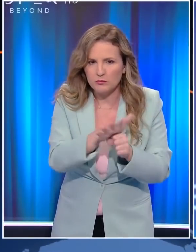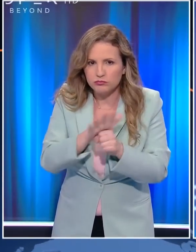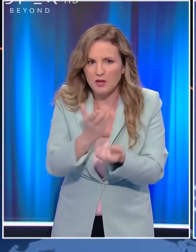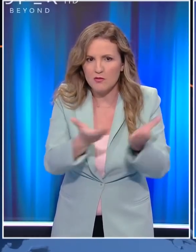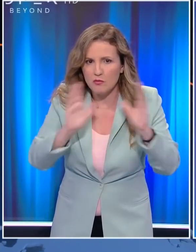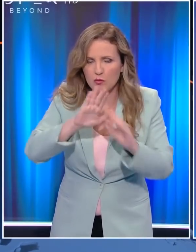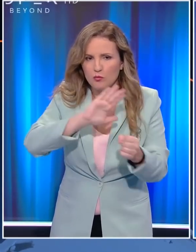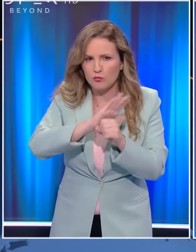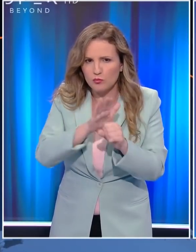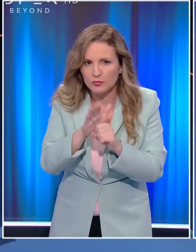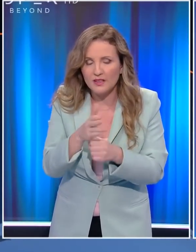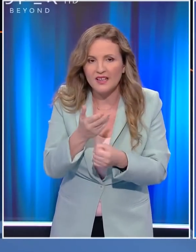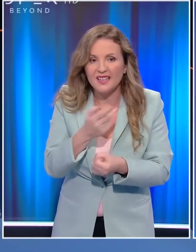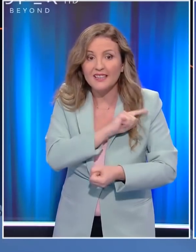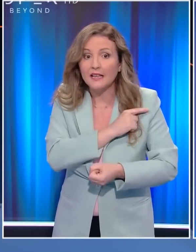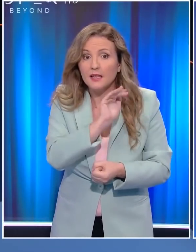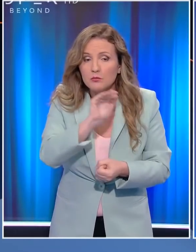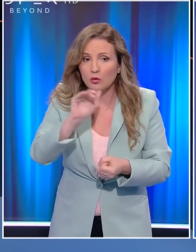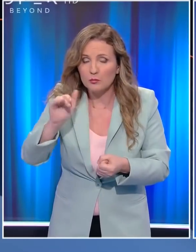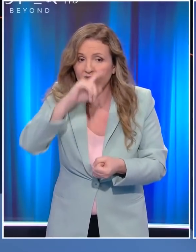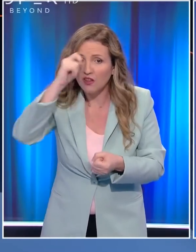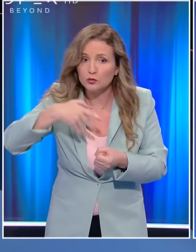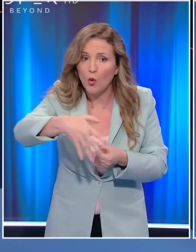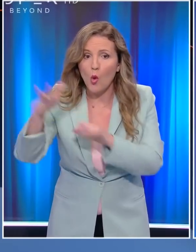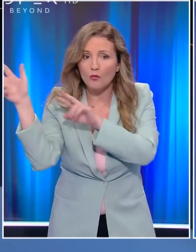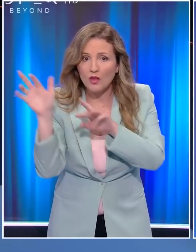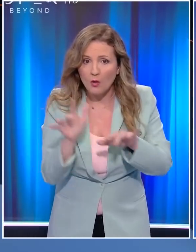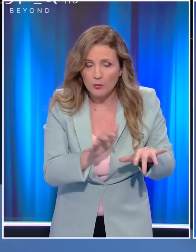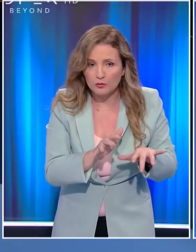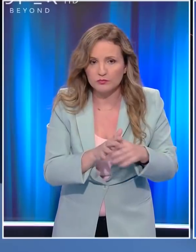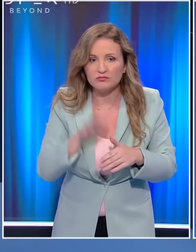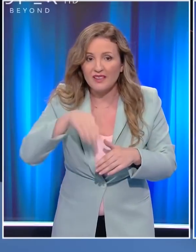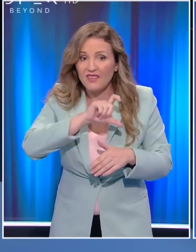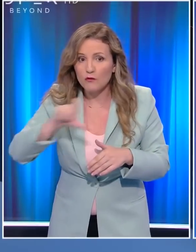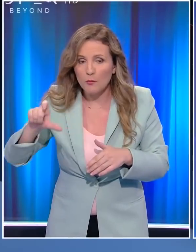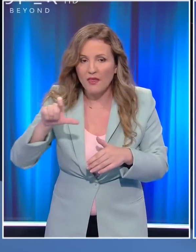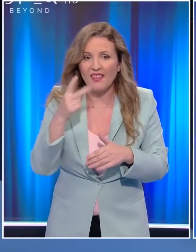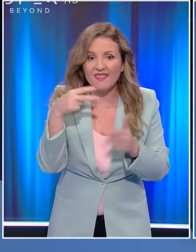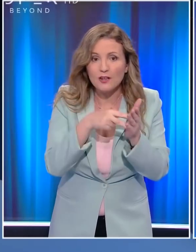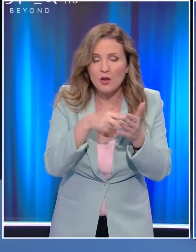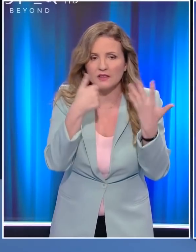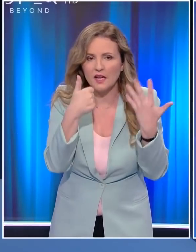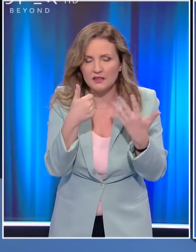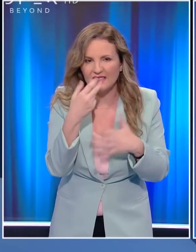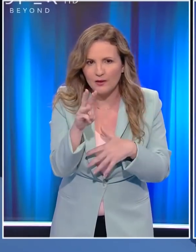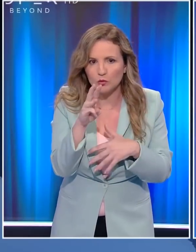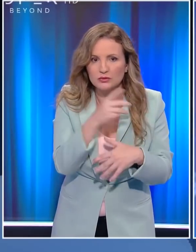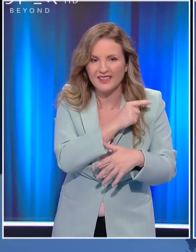γεμίζουν και τους γιατρούς της πρώτης γραμμής να προειδοποιούν για δύσκολο φθηνόπορο. Μόνο την τελευταία εβδομάδα στο μεταξύ 2.300